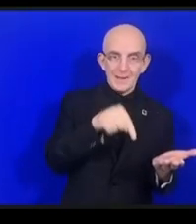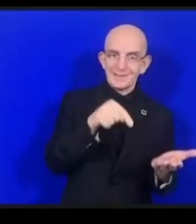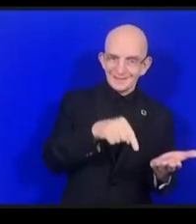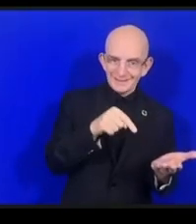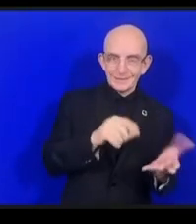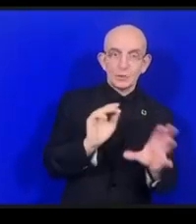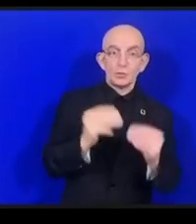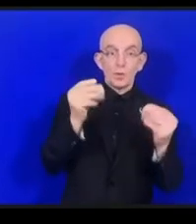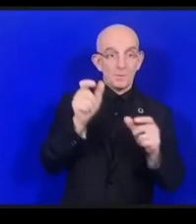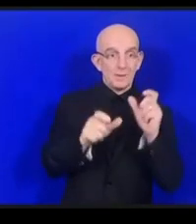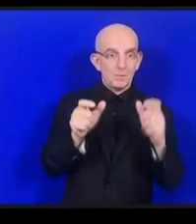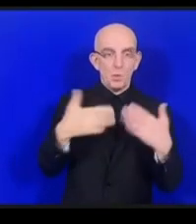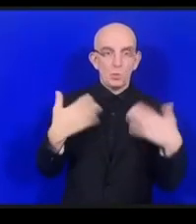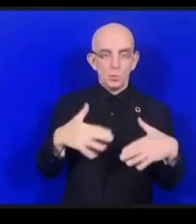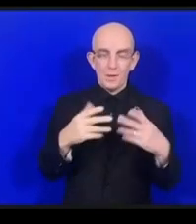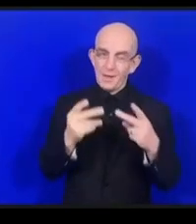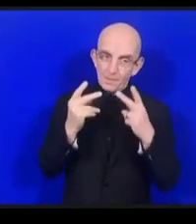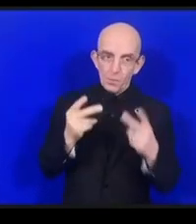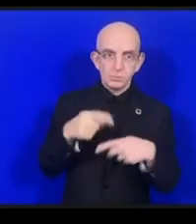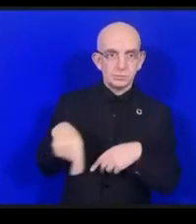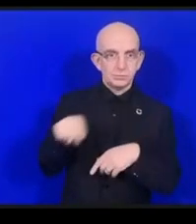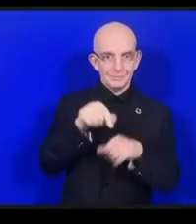この自分たちの世代と